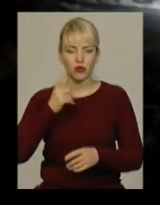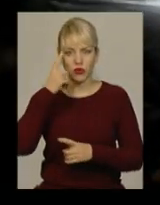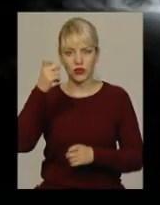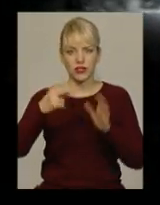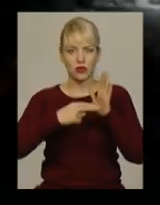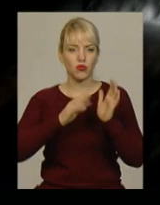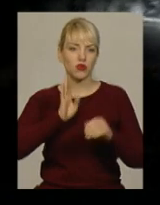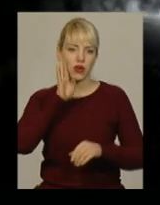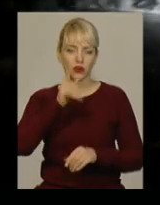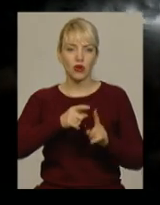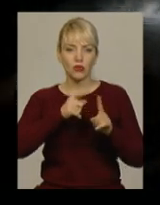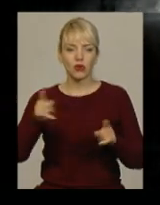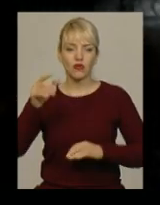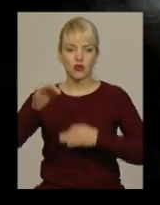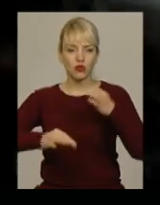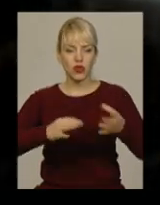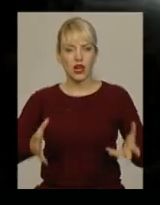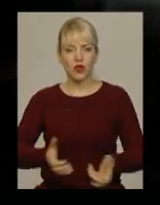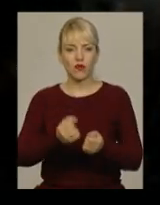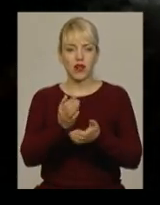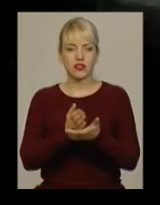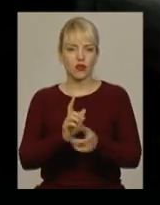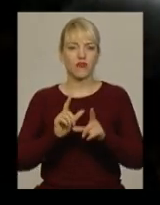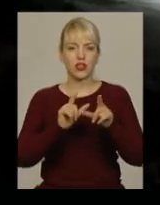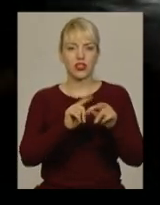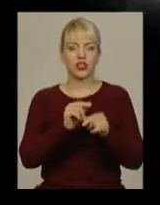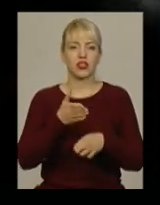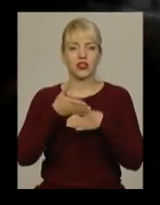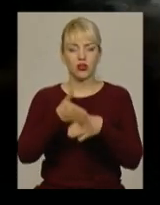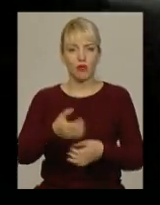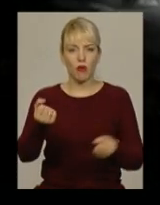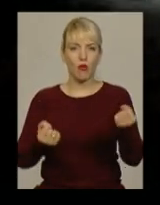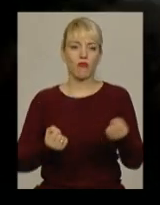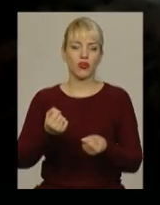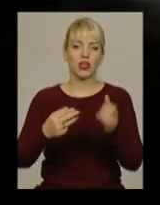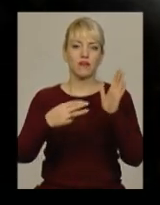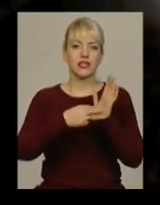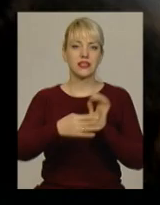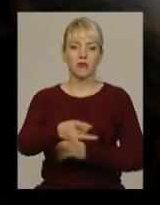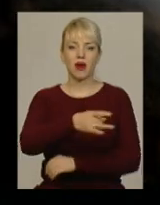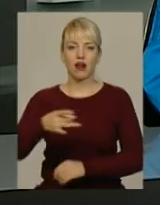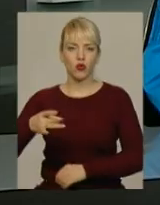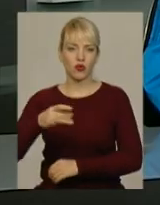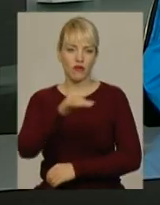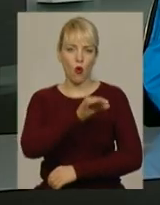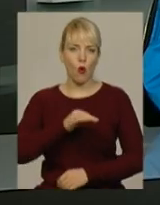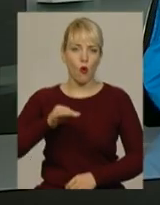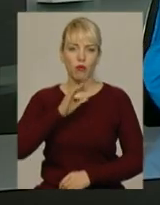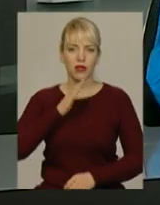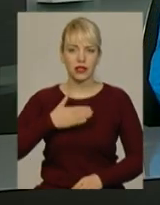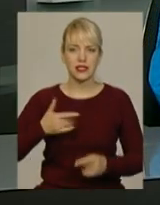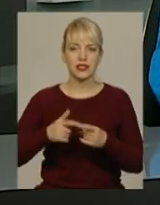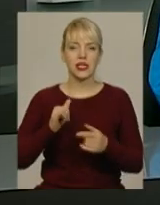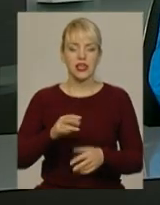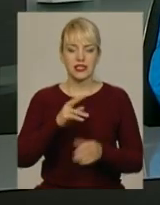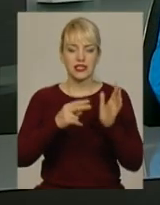ранку. Впродовж доби рятувальники виїжджали на допомогу водіям у вісім районів області. Зі снігових заметів